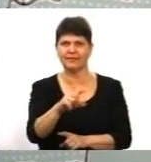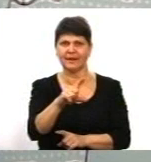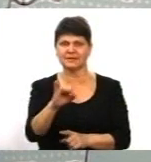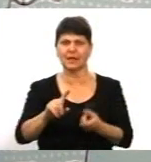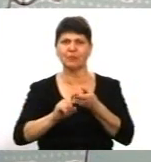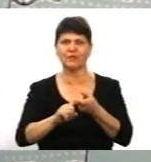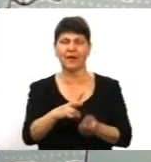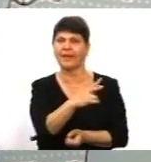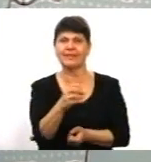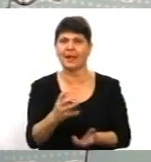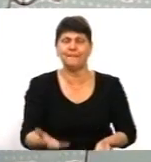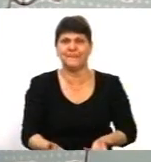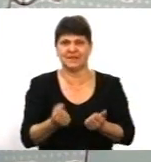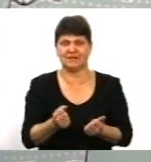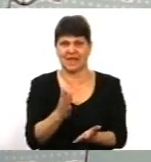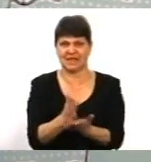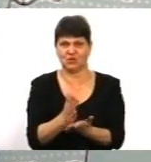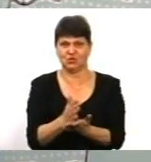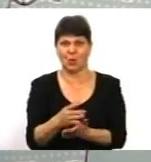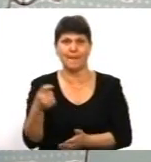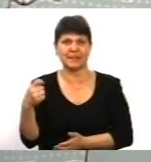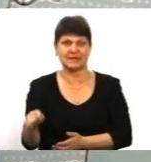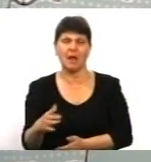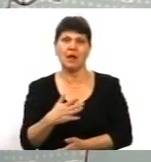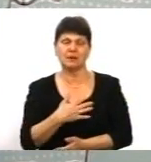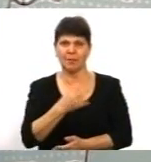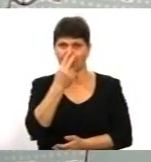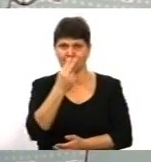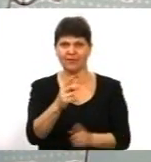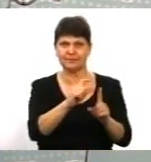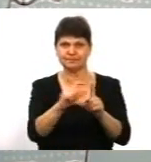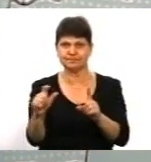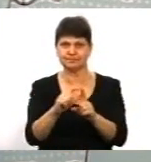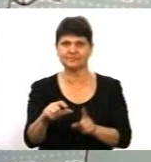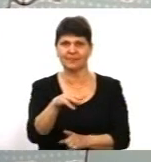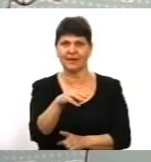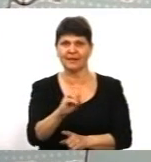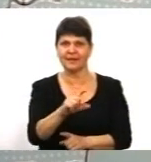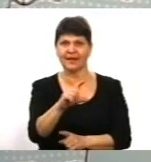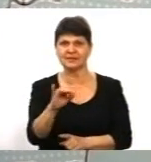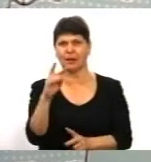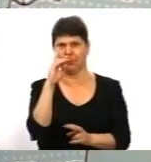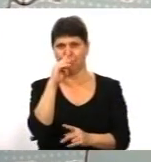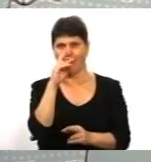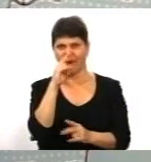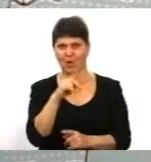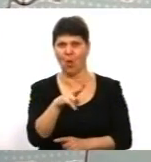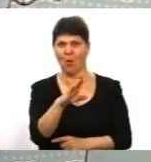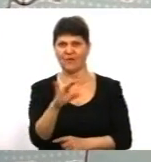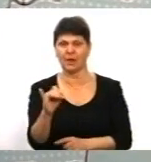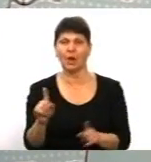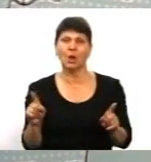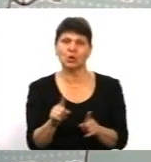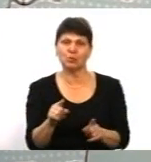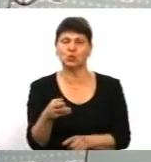діючого президента. Ну, на мій погляд, тези дуже помилкові. Тому що я